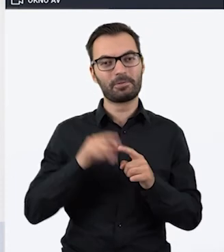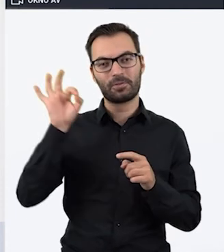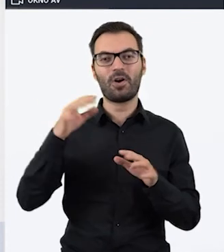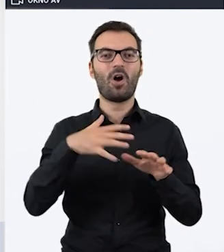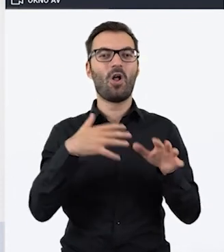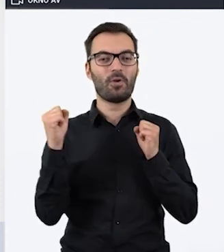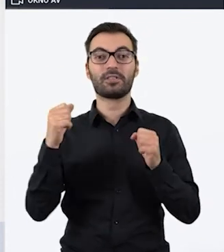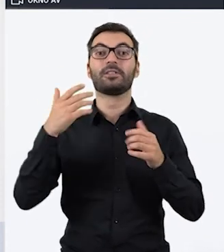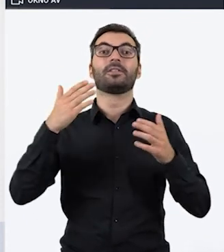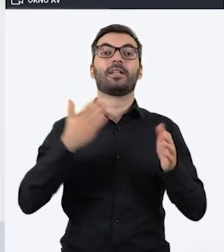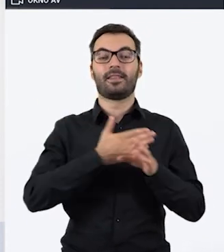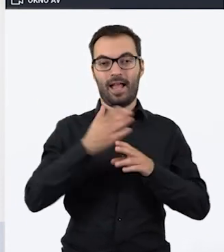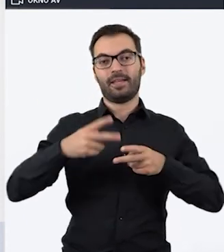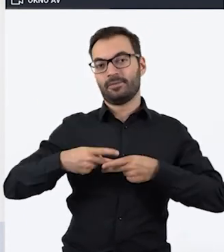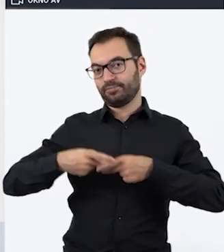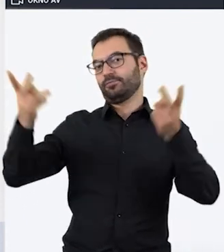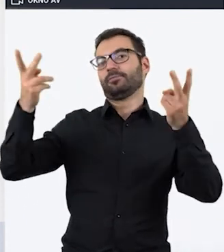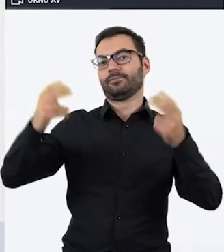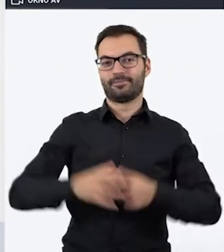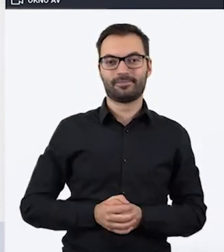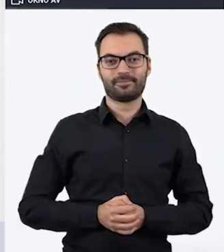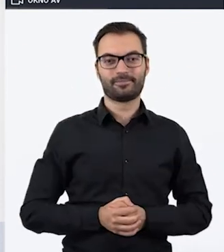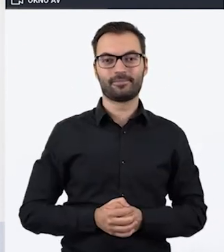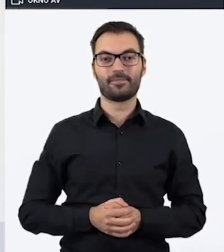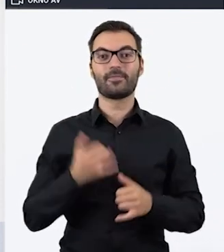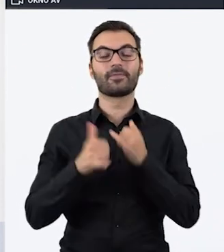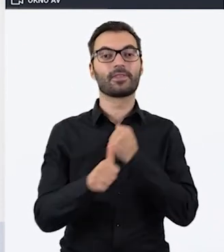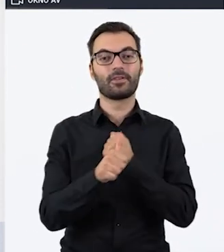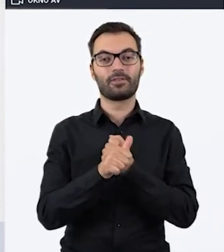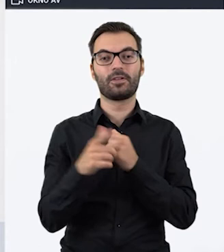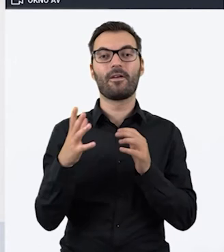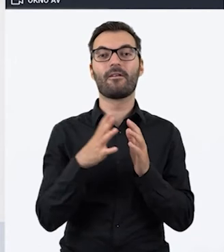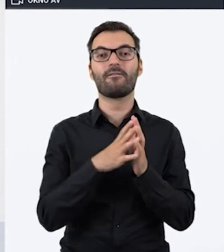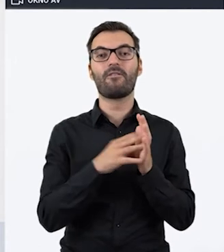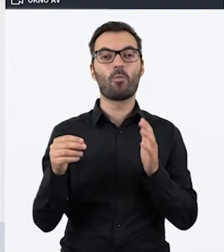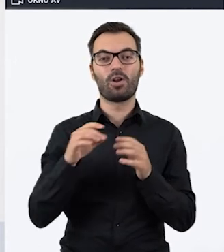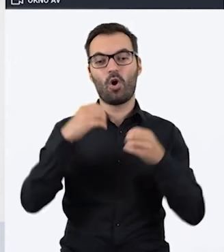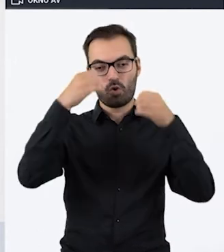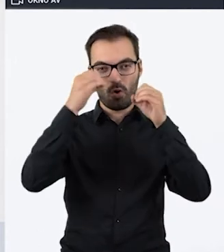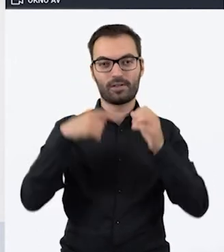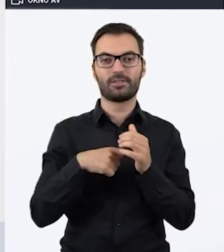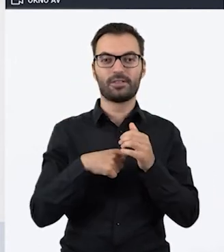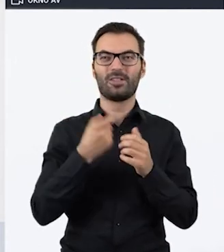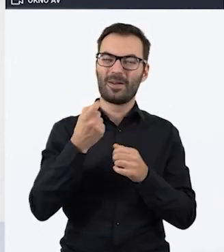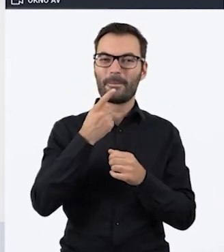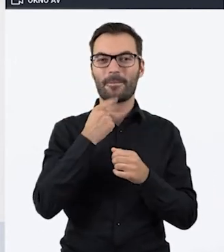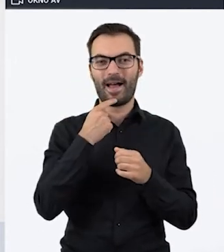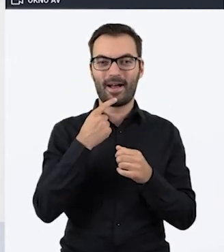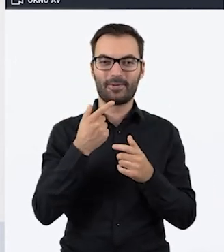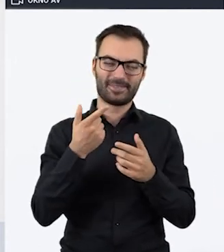odbiorców i może dalej puścić to w świat. Jeżeli chodzi o formularz Google'a, to troszeczkę mało jest